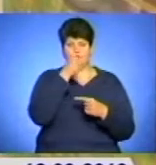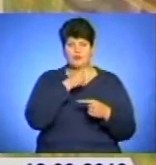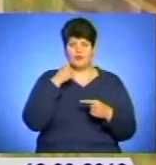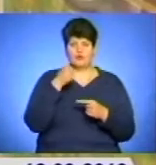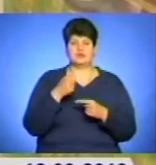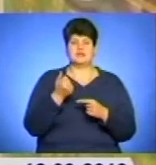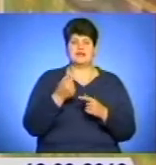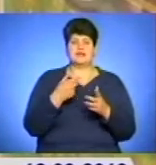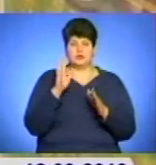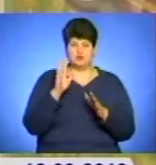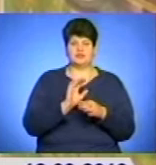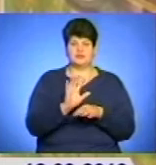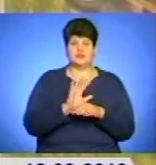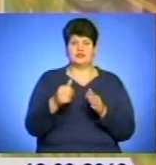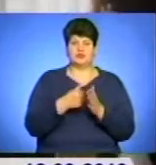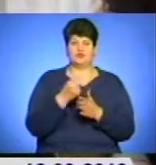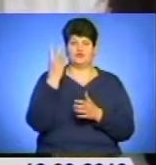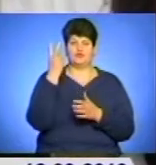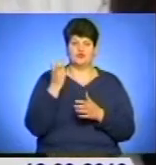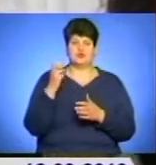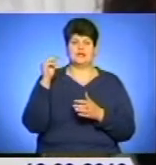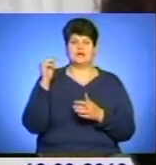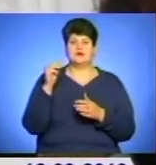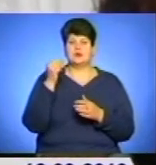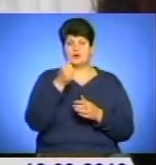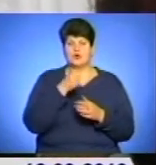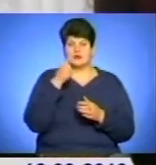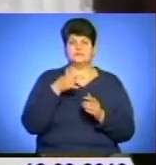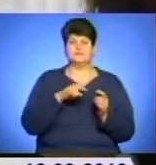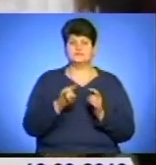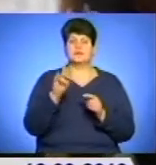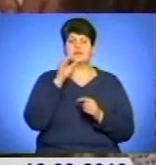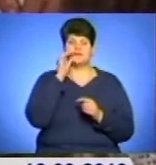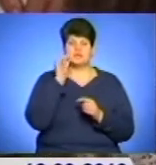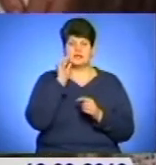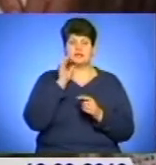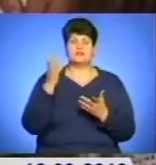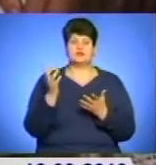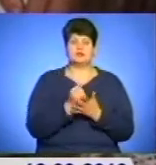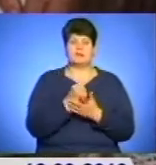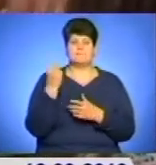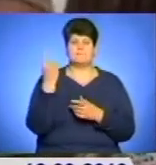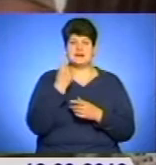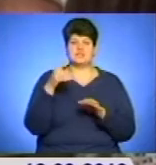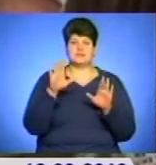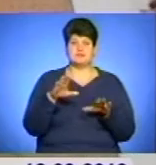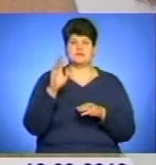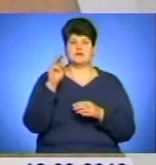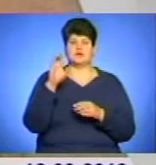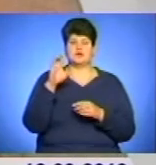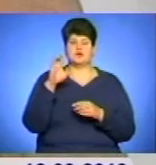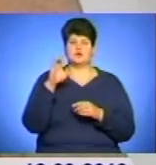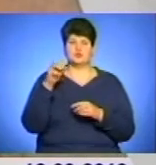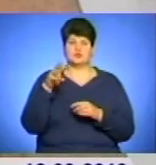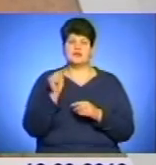видадуть до 200-ї річниці Шевченка. Восьмирічна черкащанка Маша Сула здобула перше місце у молодшій групі. Її